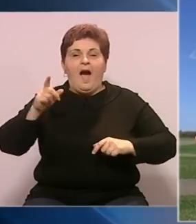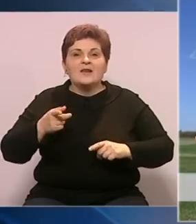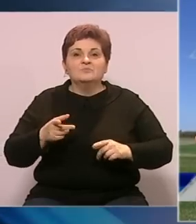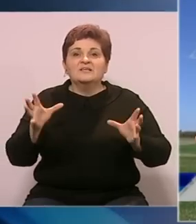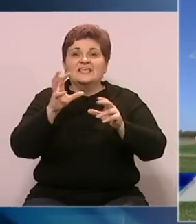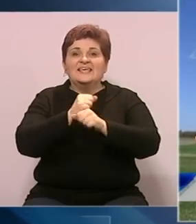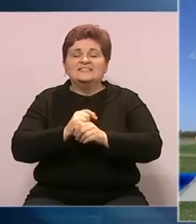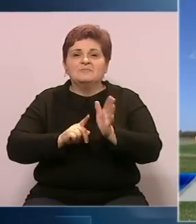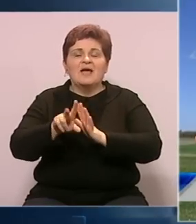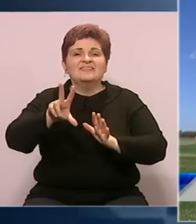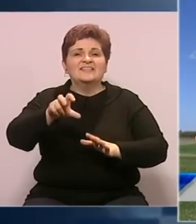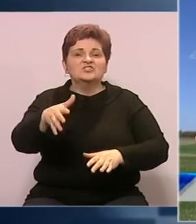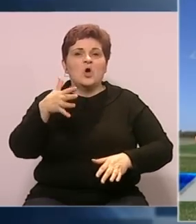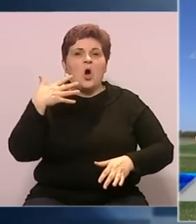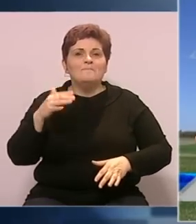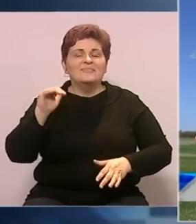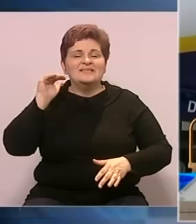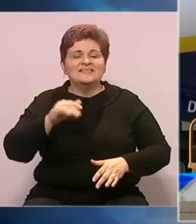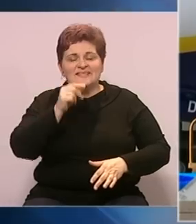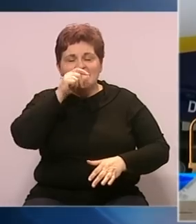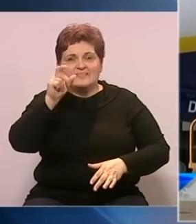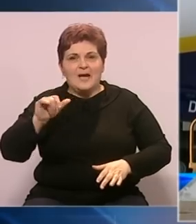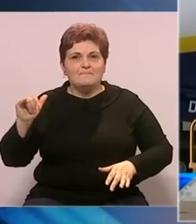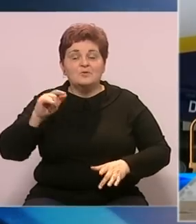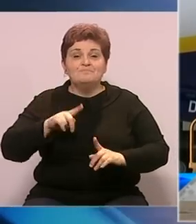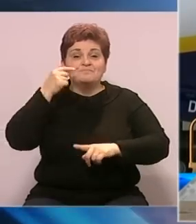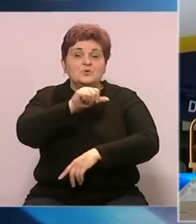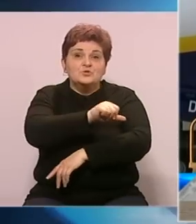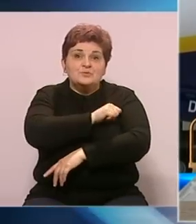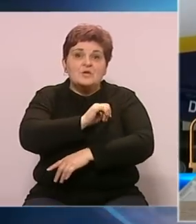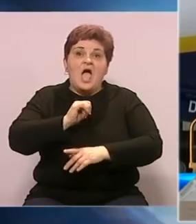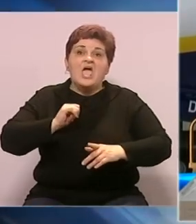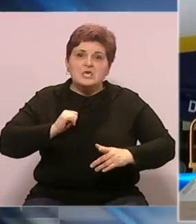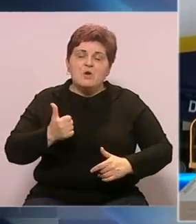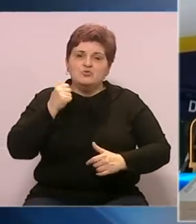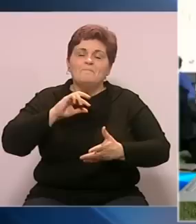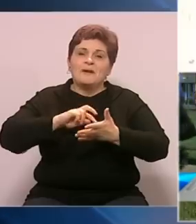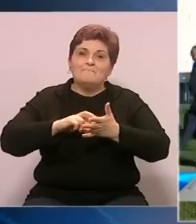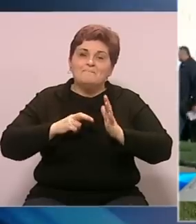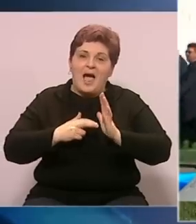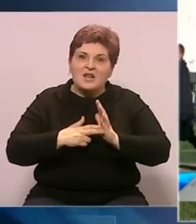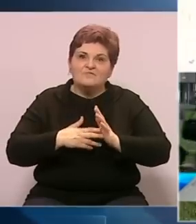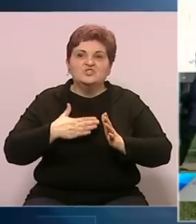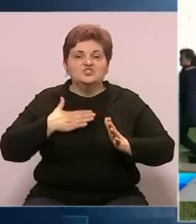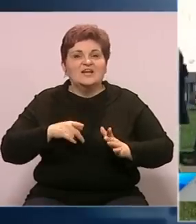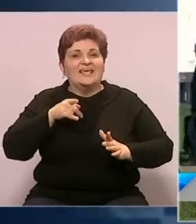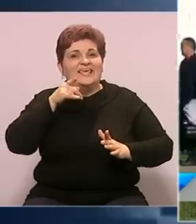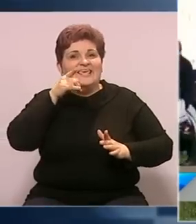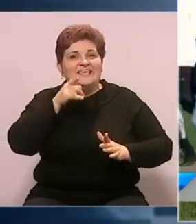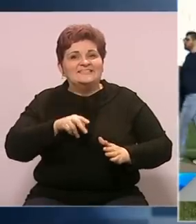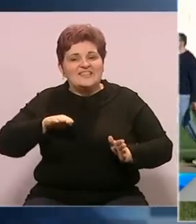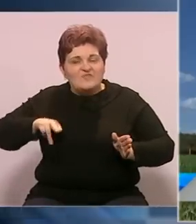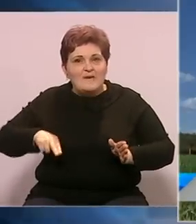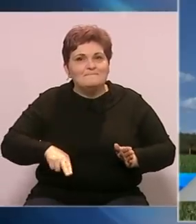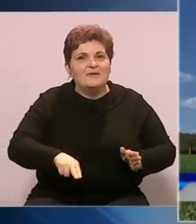završit će sa rekordnih 350.000 putnika. Za iduću godinu imaju ambiciozne planove. Namjera im je da se sa njihove piste